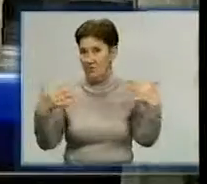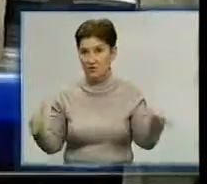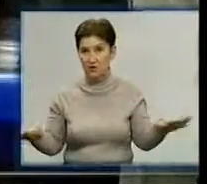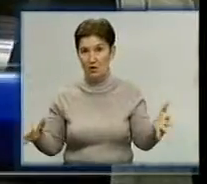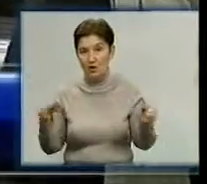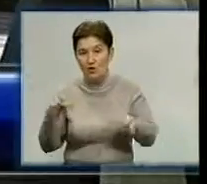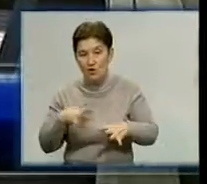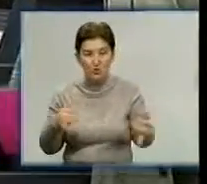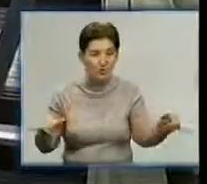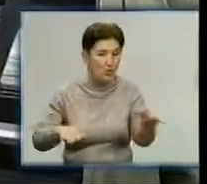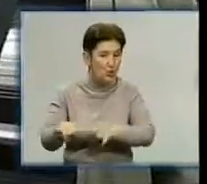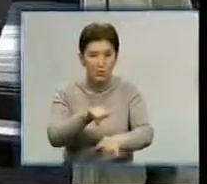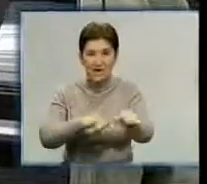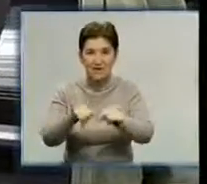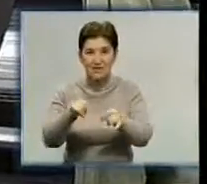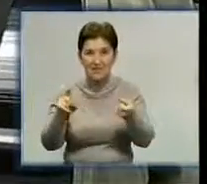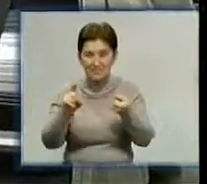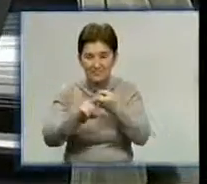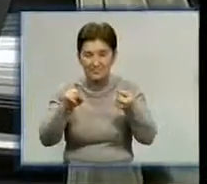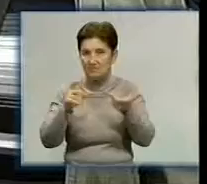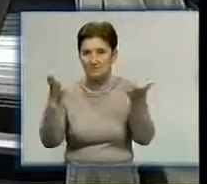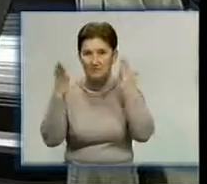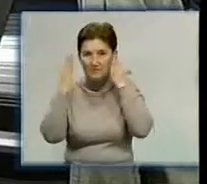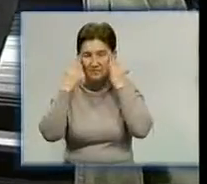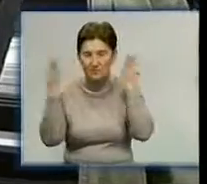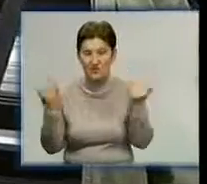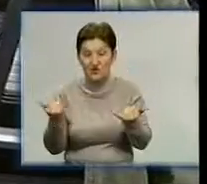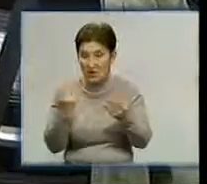замикання, як там побачиш час.